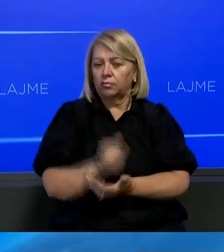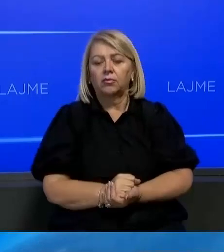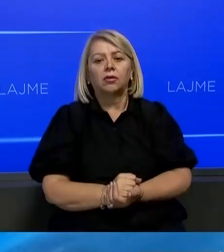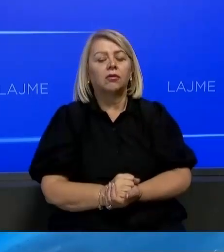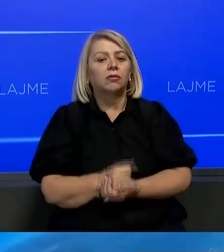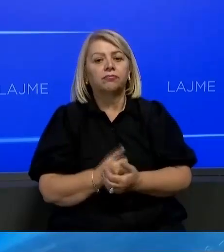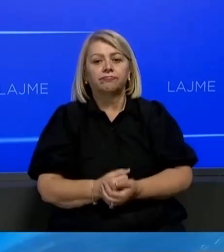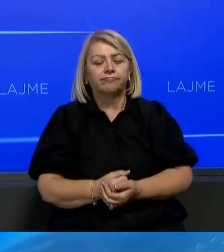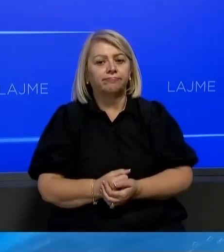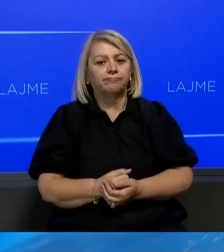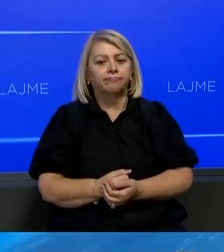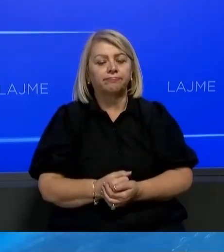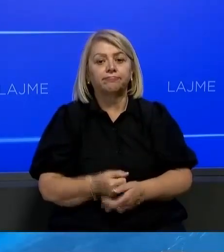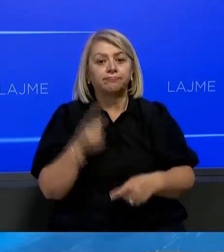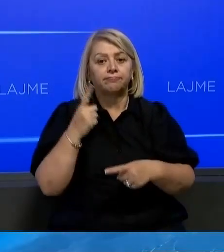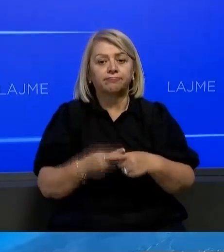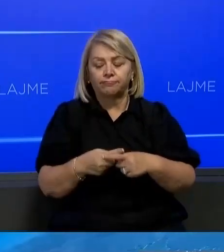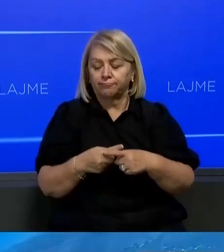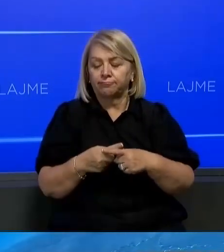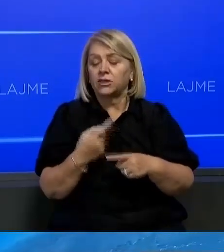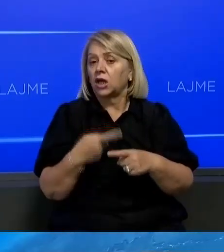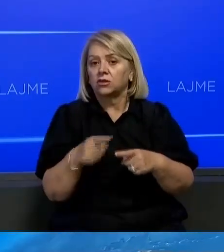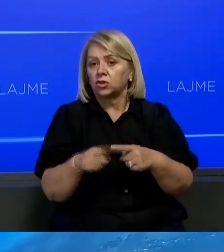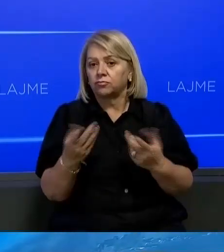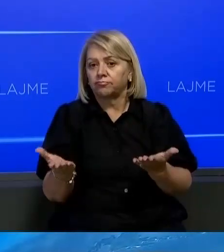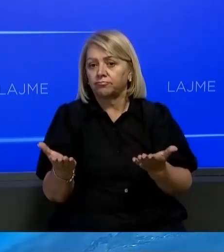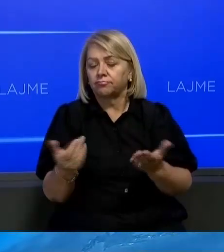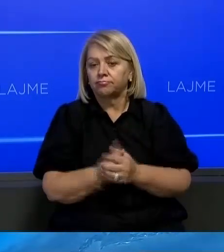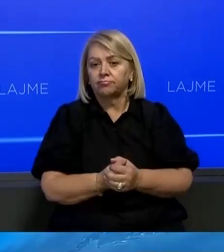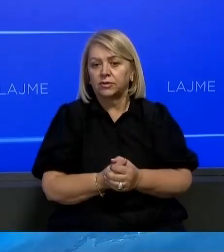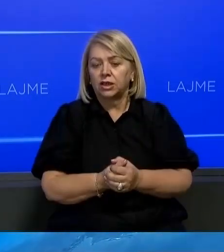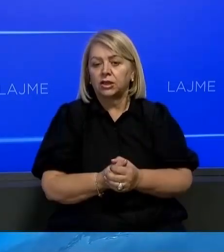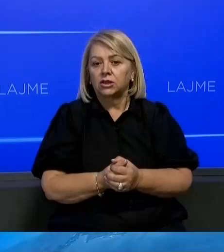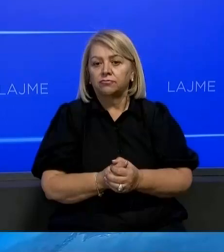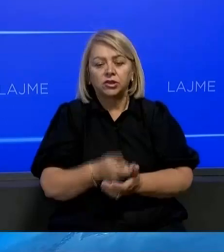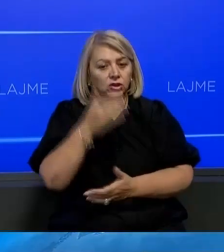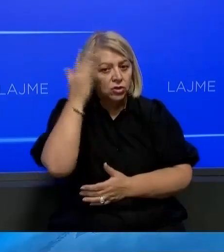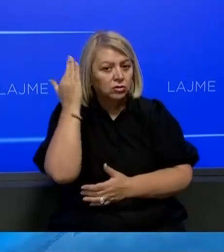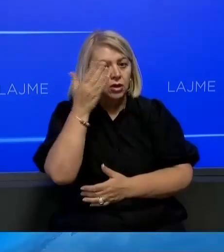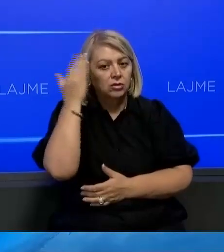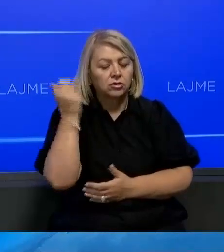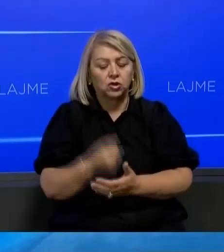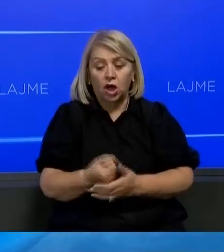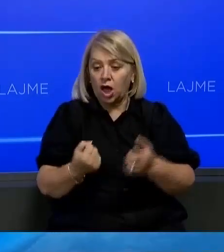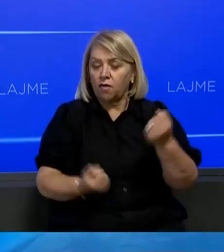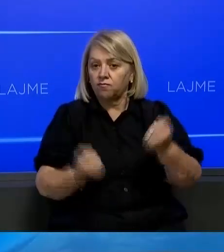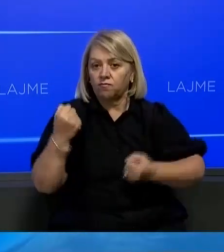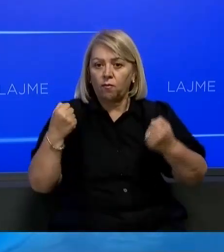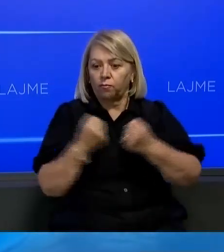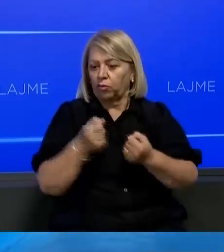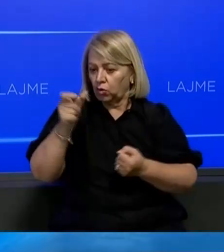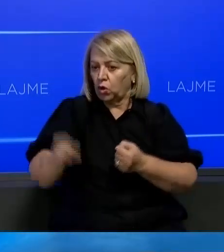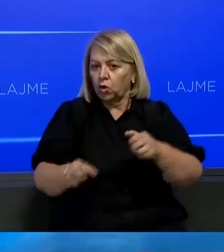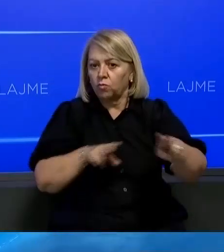do të dalë me një qëndërim, së si ka ndohë kështje, ajo është përshqetsu se personi që ka voditur prokurorën,